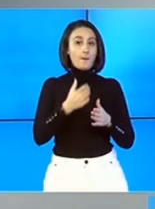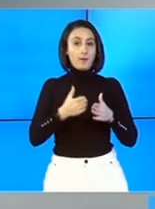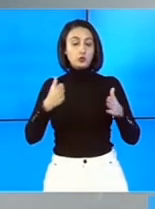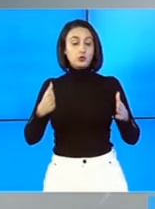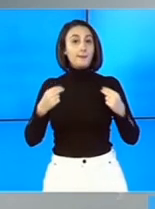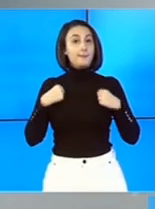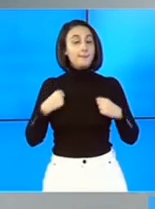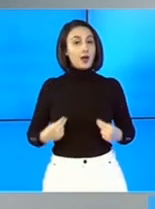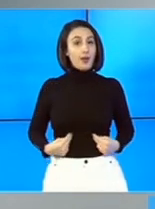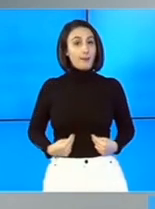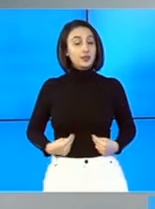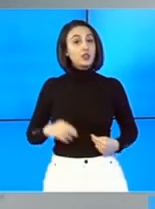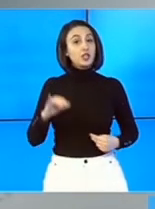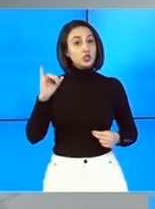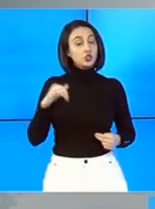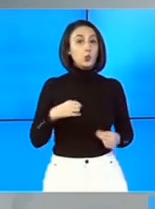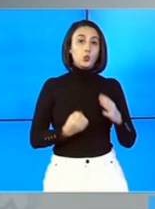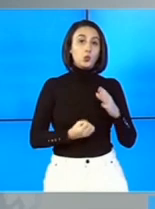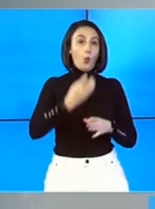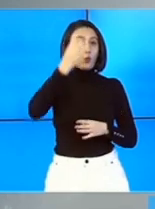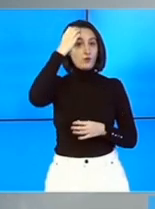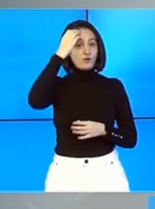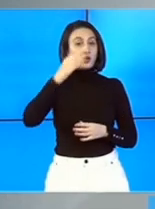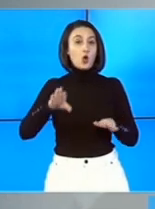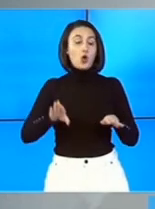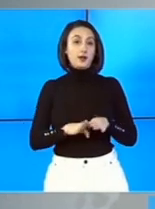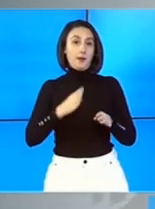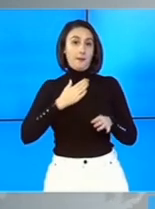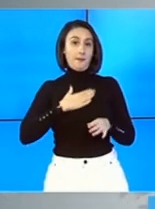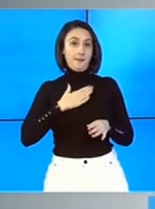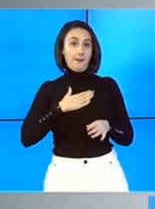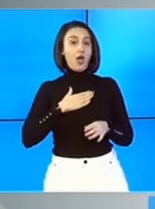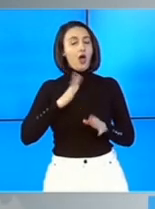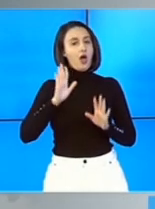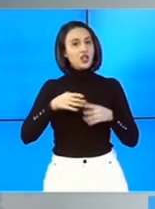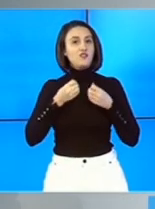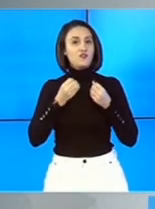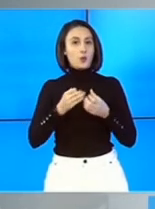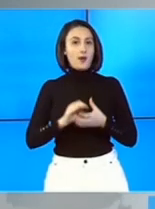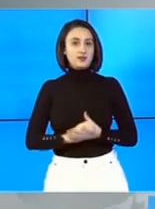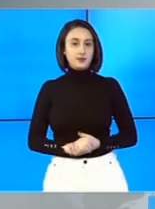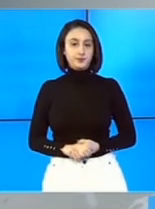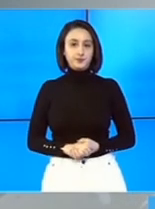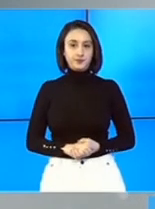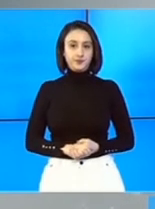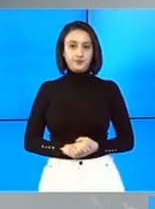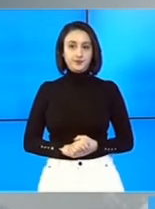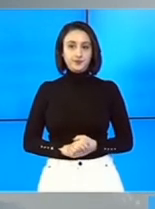majoritate parlamentară și un nou guvern. Colega mea, Cristina Corpaci, are mai multe detalii.